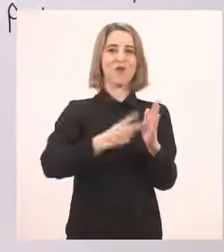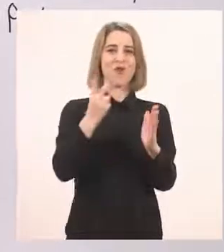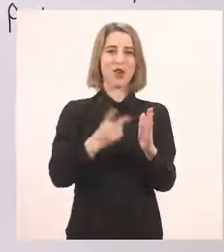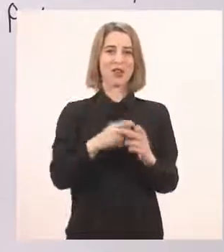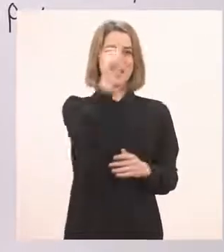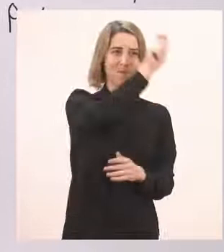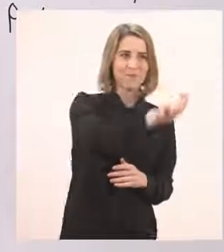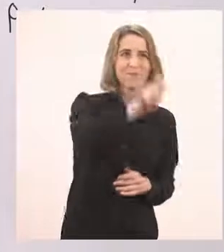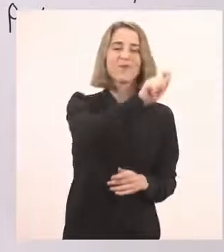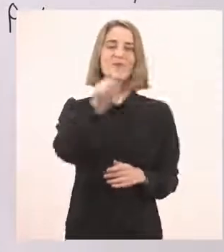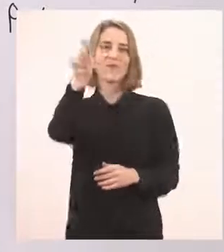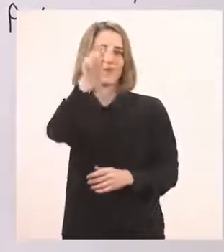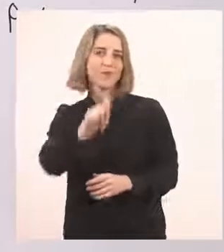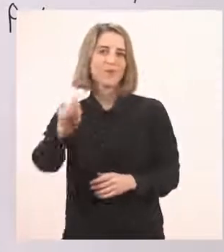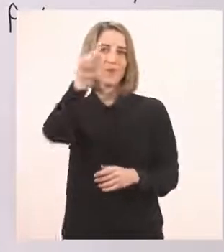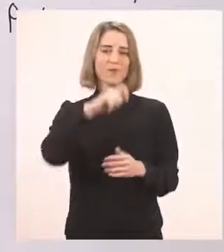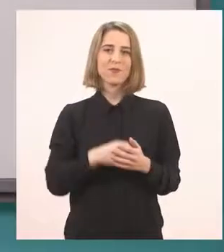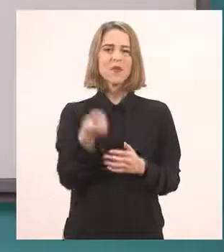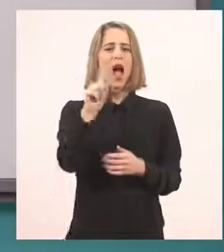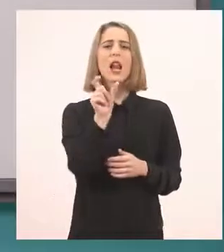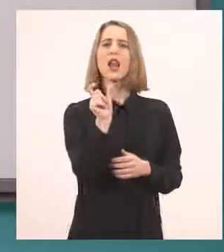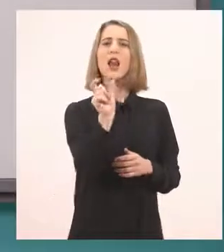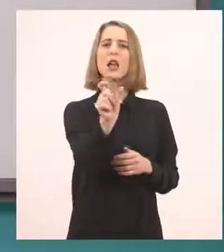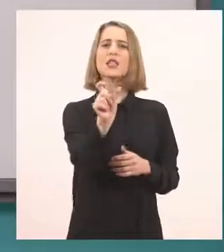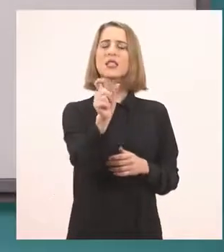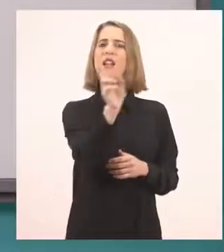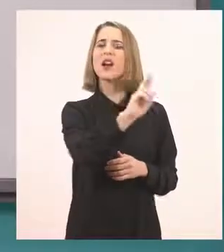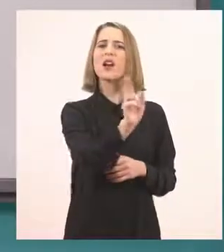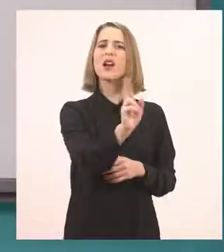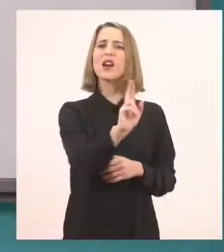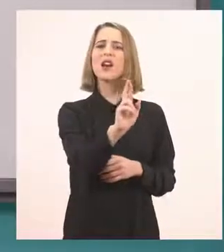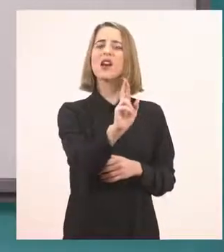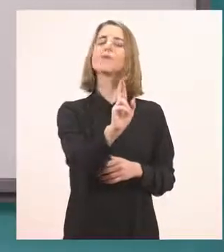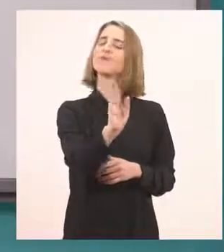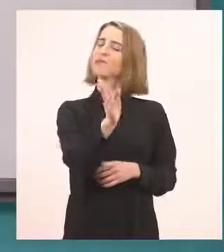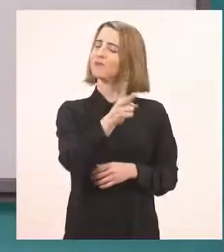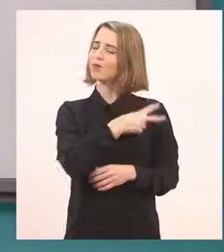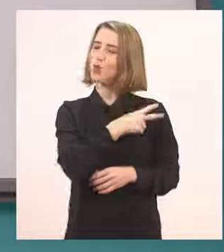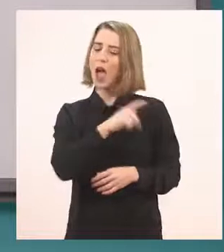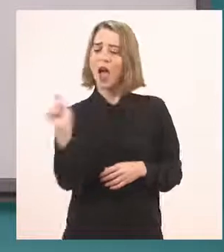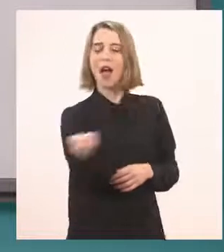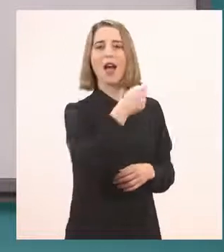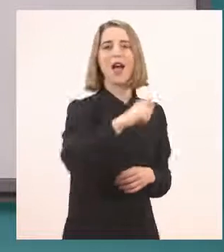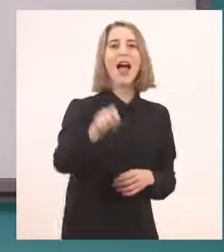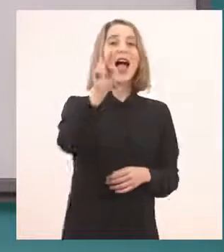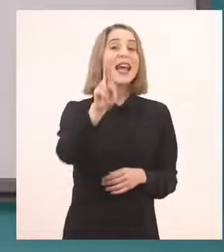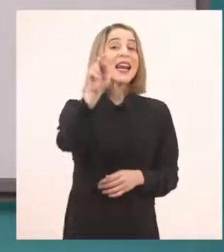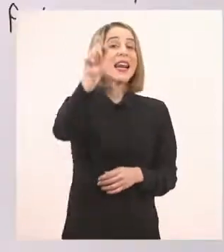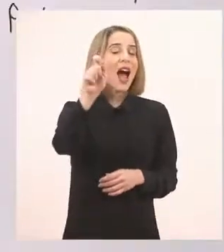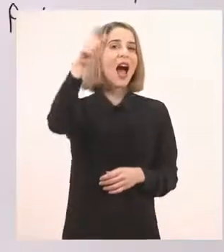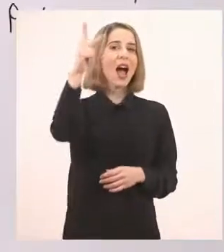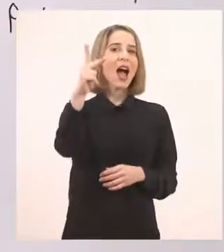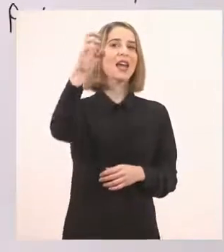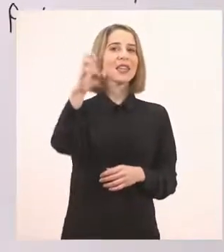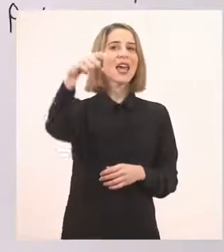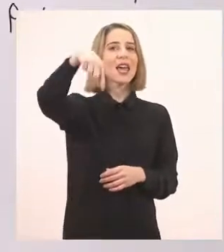Ορεινόκερος. Άλλη λεξούλα. Η ρακέτα. Βλέπω, ξέρετε, πάρα